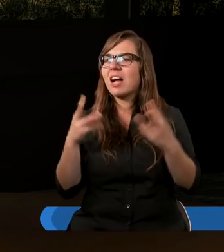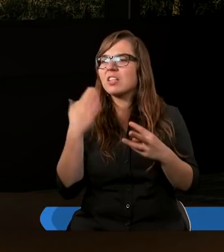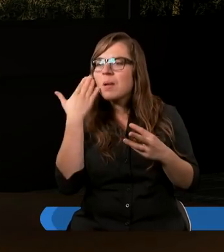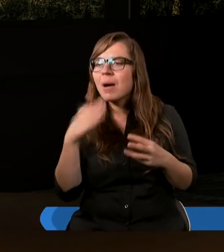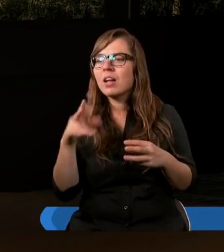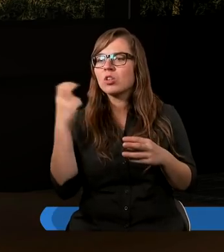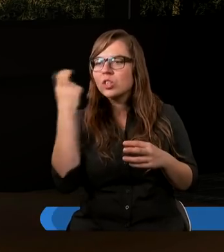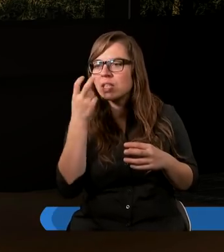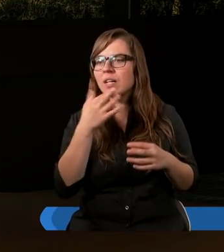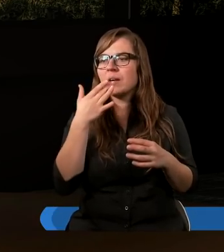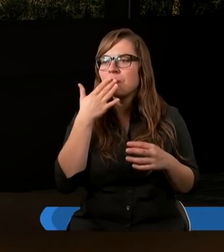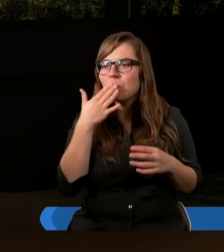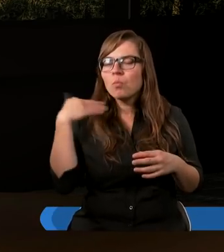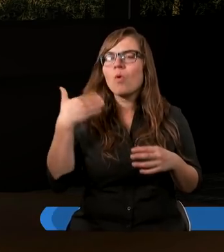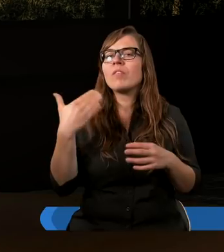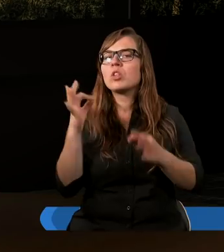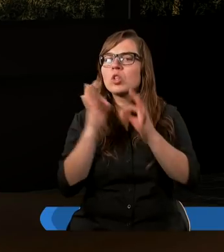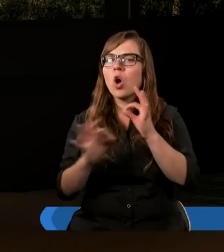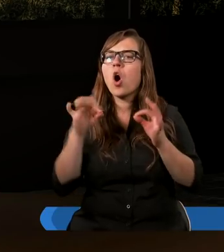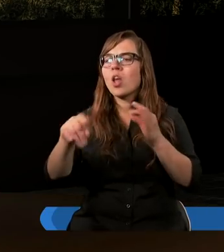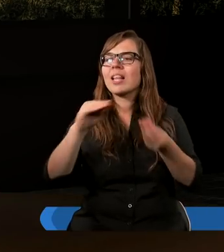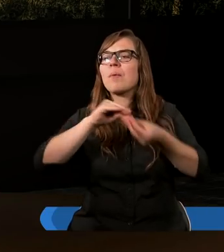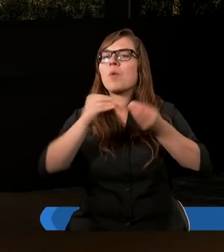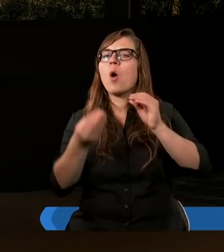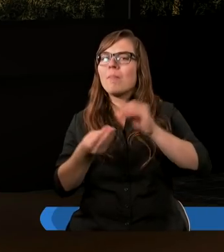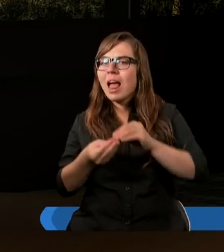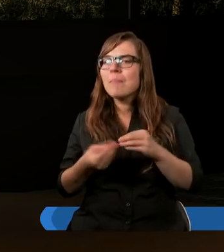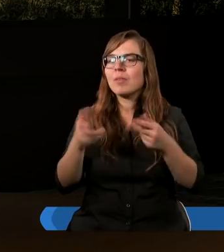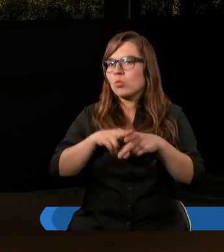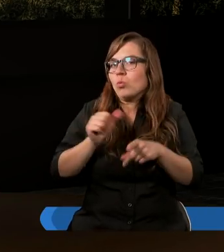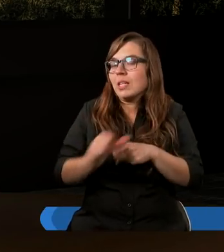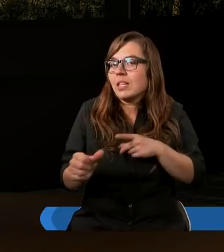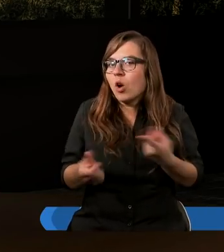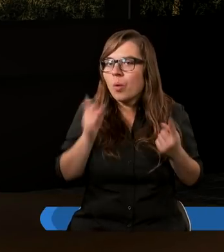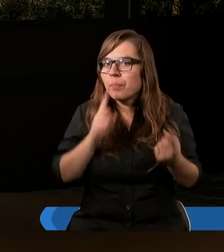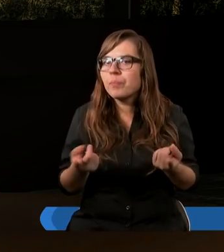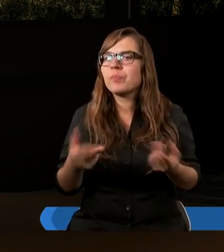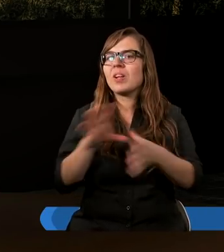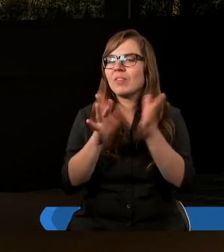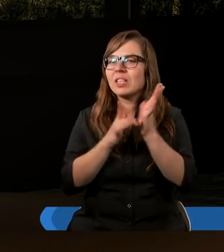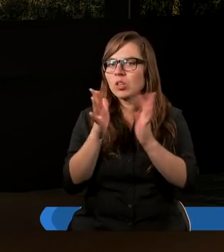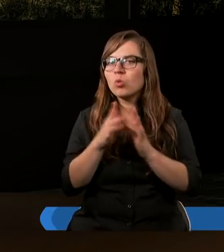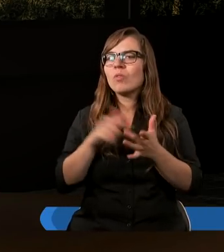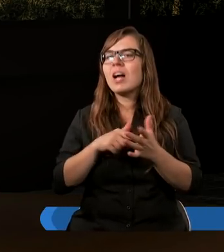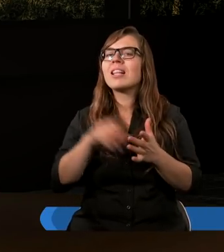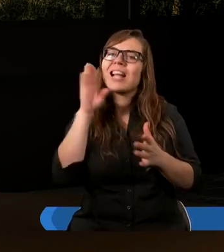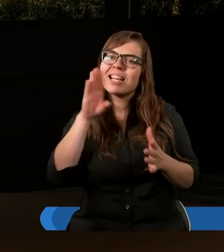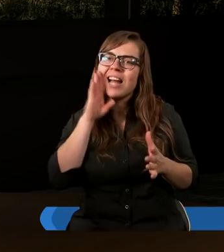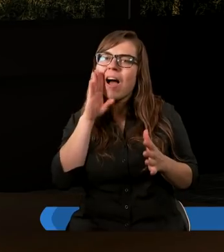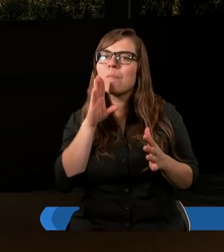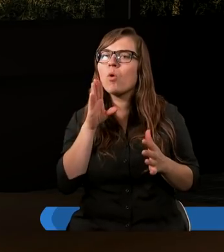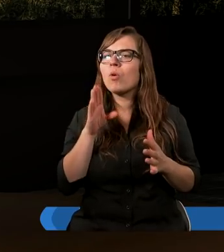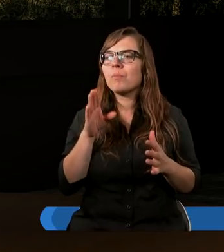bardzo wymowny i ciekawie mówi dokładnie o tych problemach, które są, prawda, będąc w Chrystusie no i właśnie tak samo,